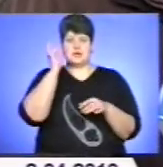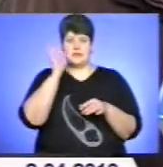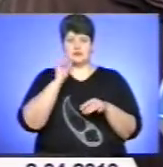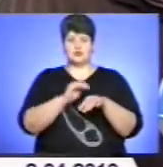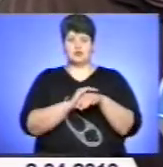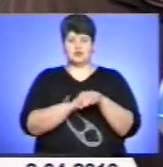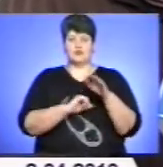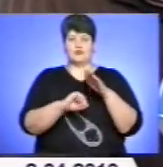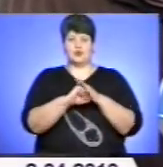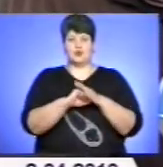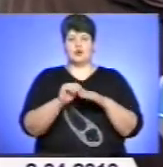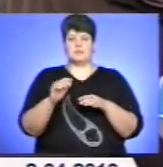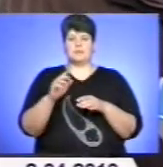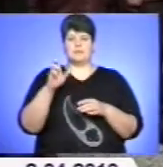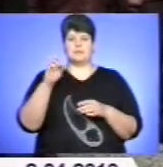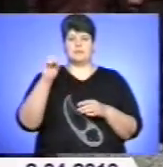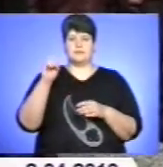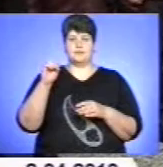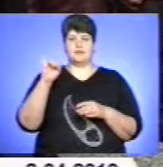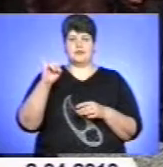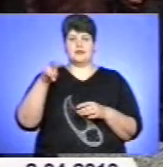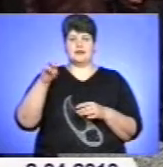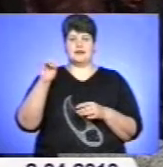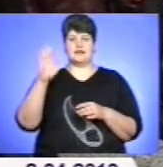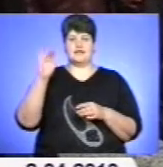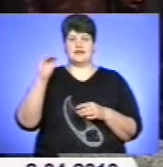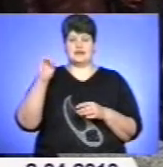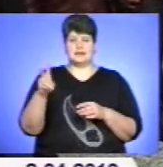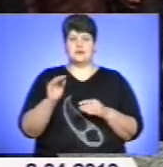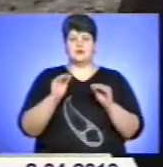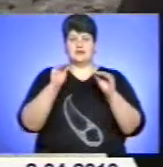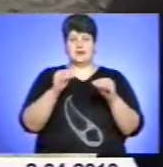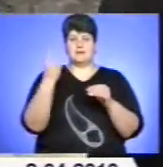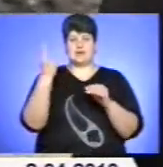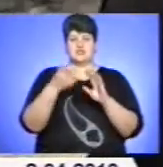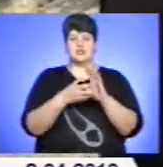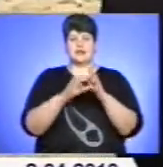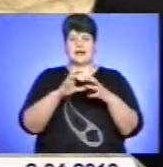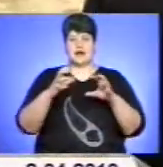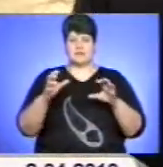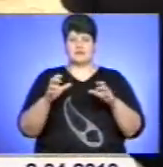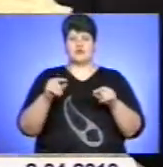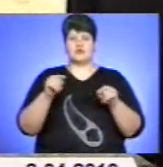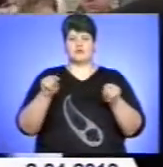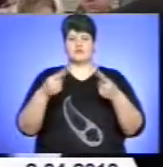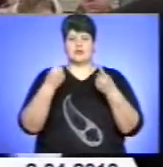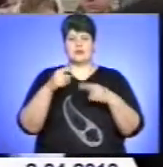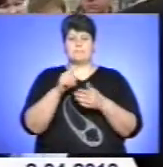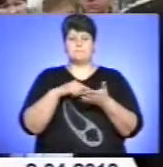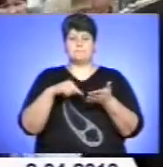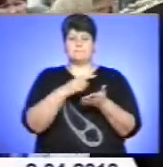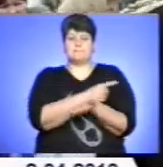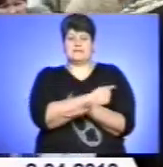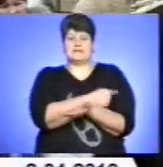«Гуманітарна допомога міста Білефельд Пітер Регер» заклали перший камінь у споручення медичного центру. Ми сьогодні